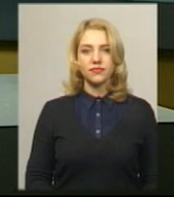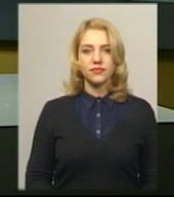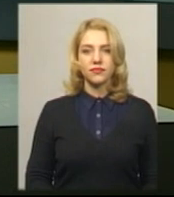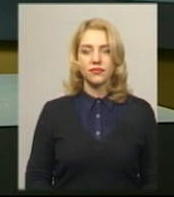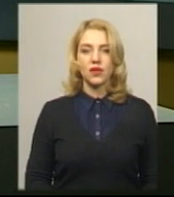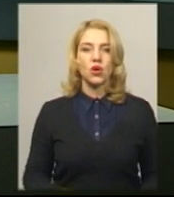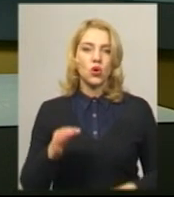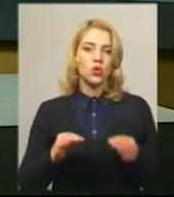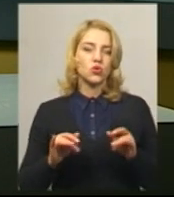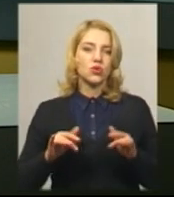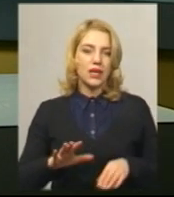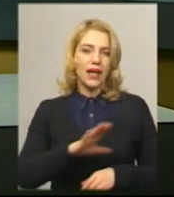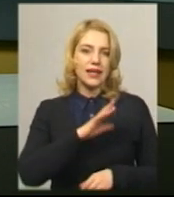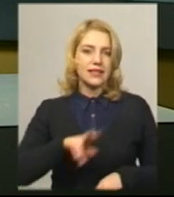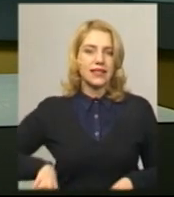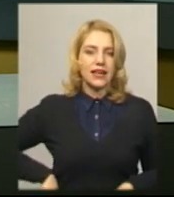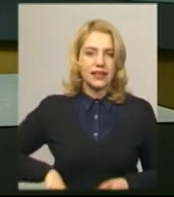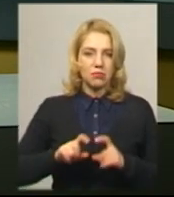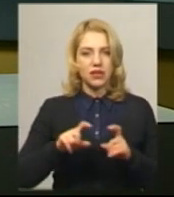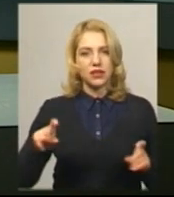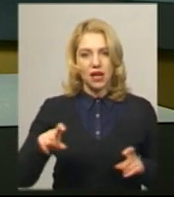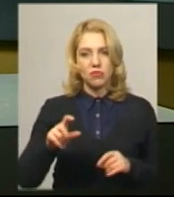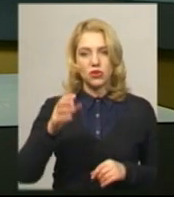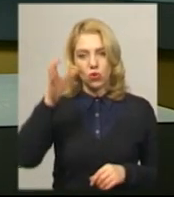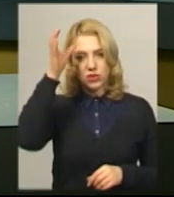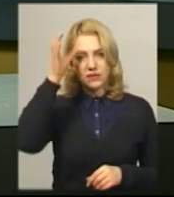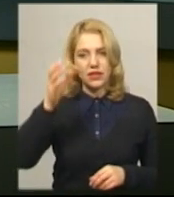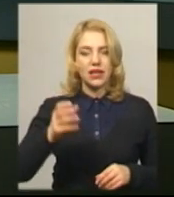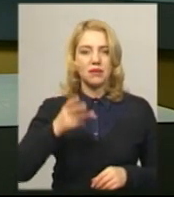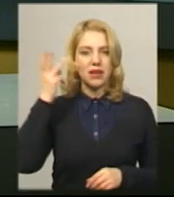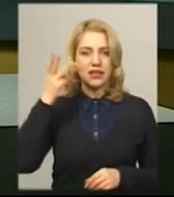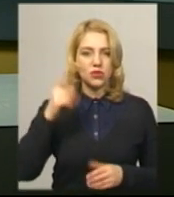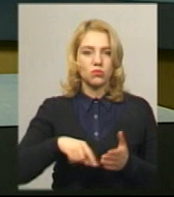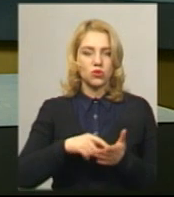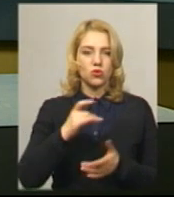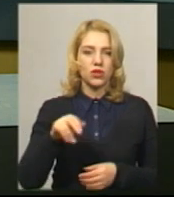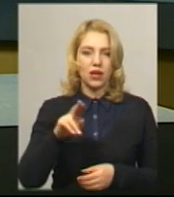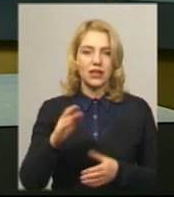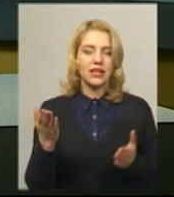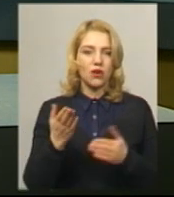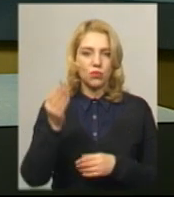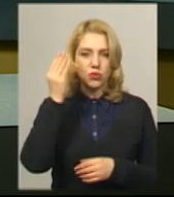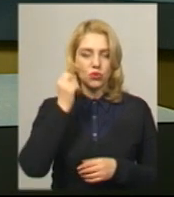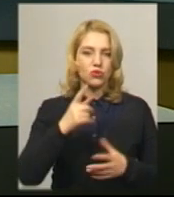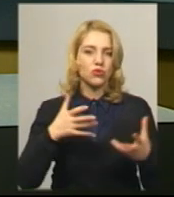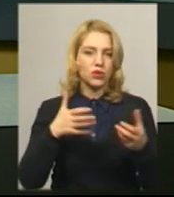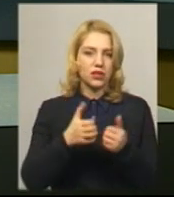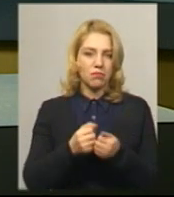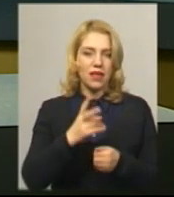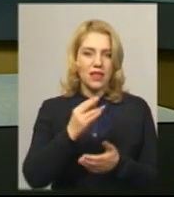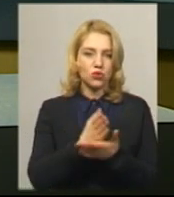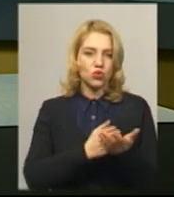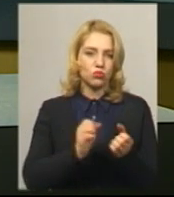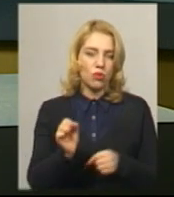Суд у справі екс-директора департаменту освіти Хмельницької міської ради Романа Миколаєва, котрого підозрюють у скоєній ДТП на службовому